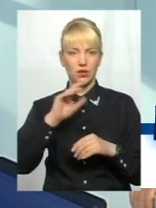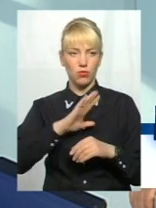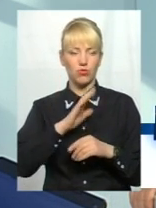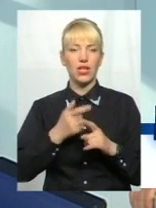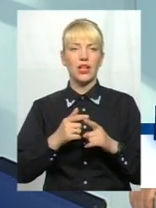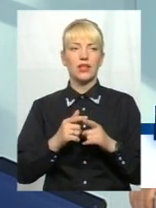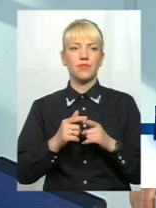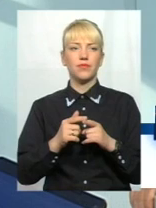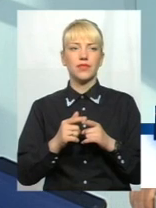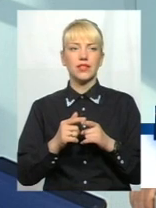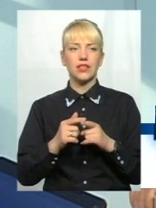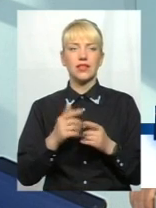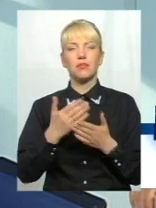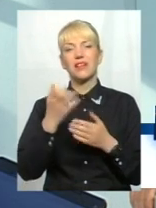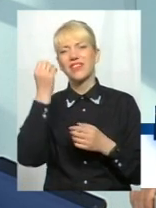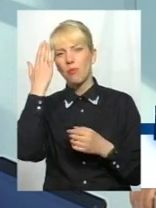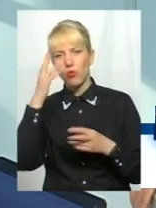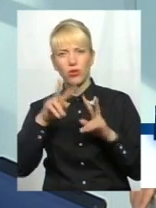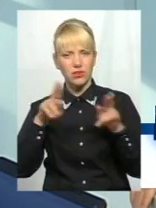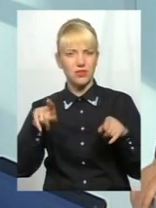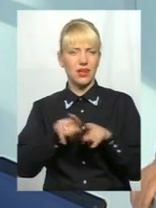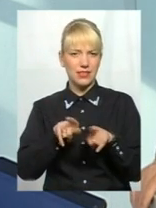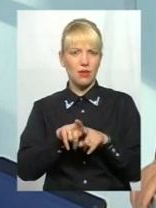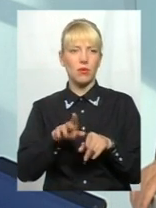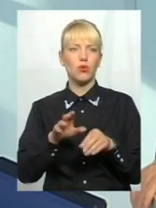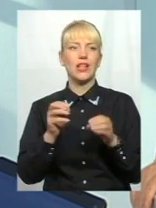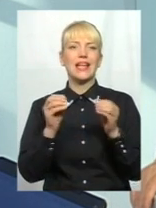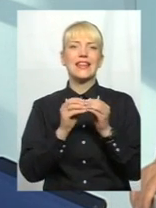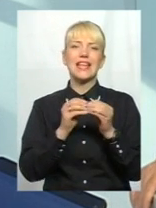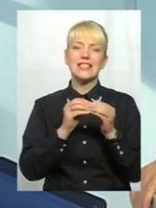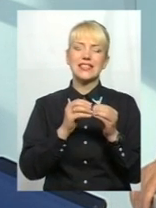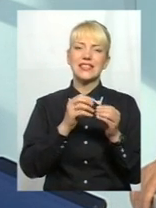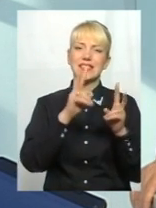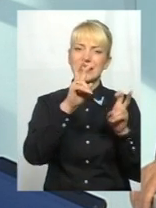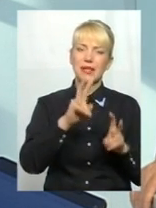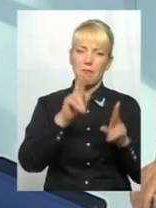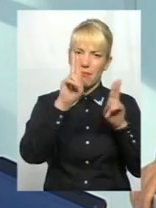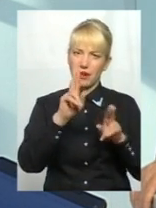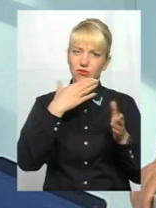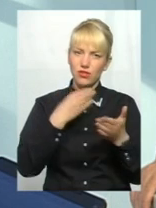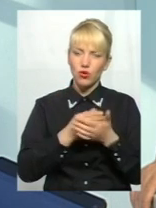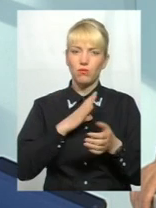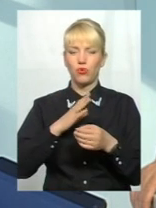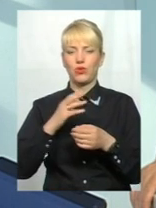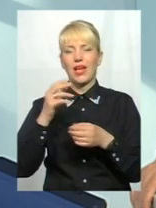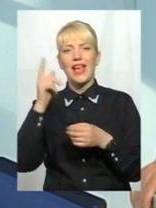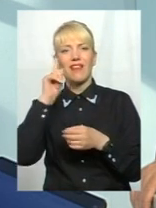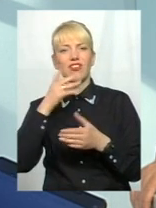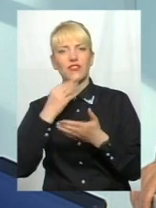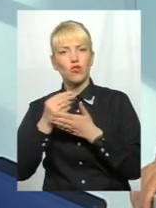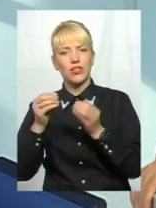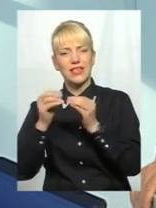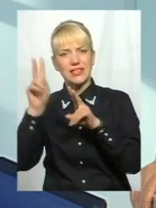націоналіста, були декологи в Японії і так далі, ну, 10 западів, в Євреїв було свої 10 западів. І я зараз дивлюся, умовно кажучи,